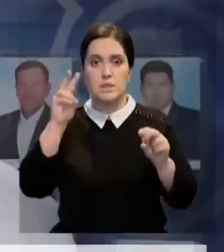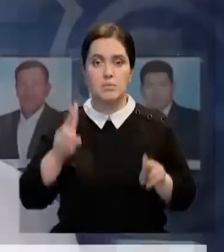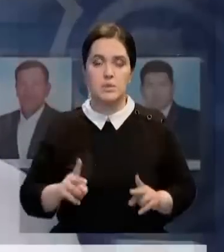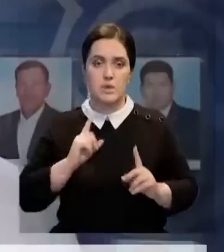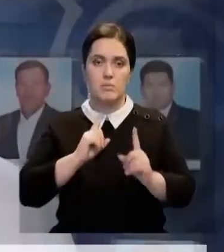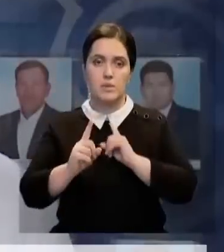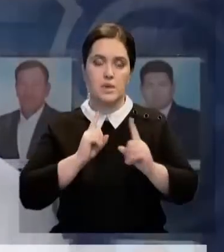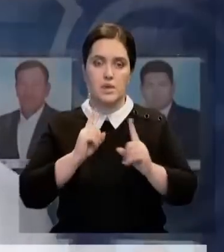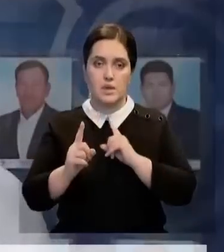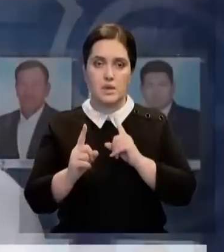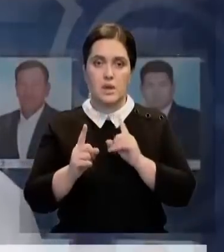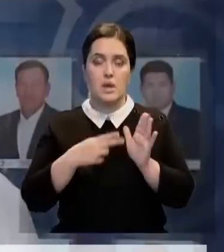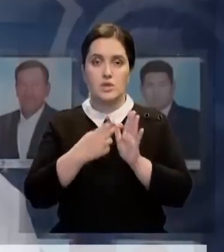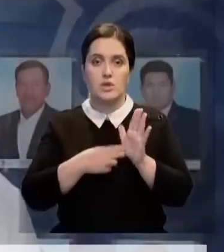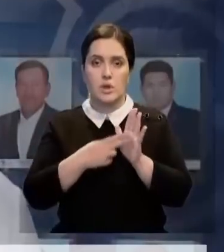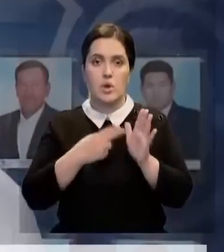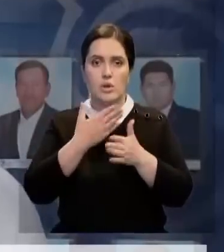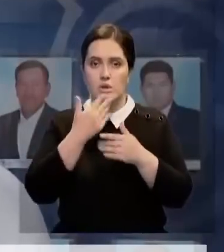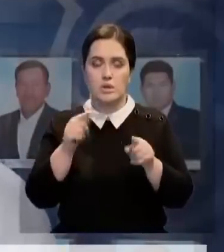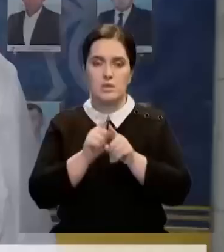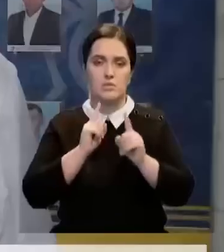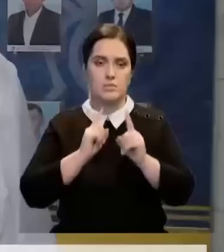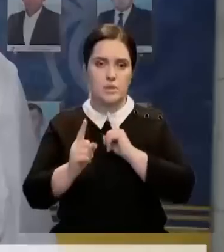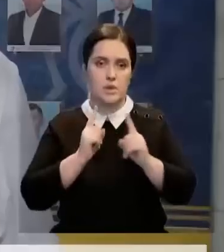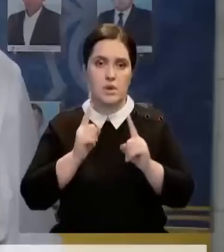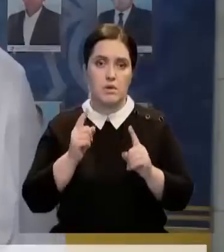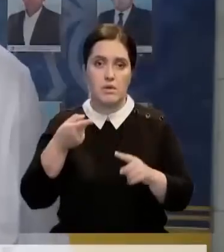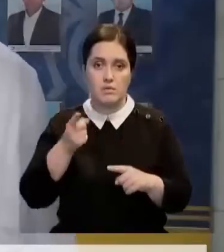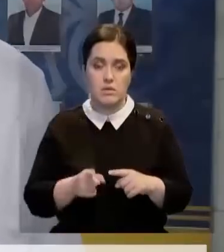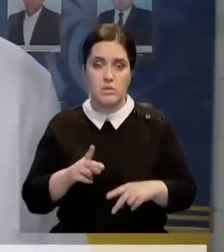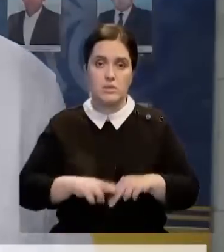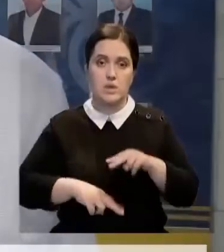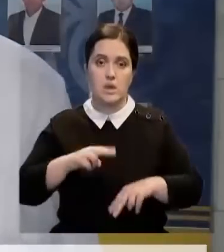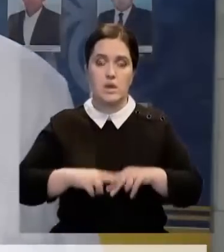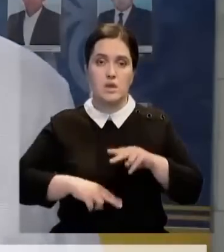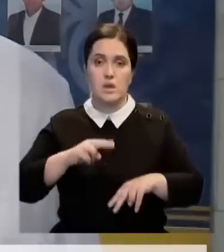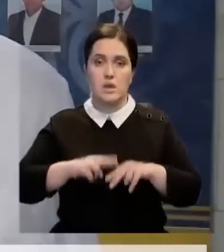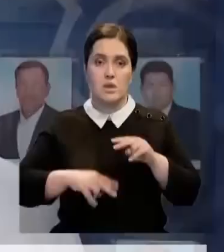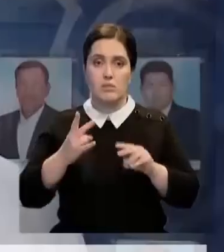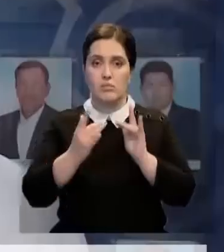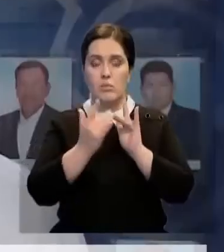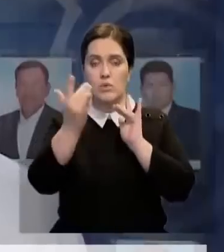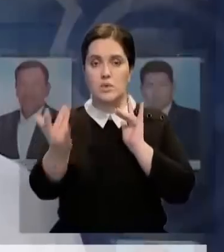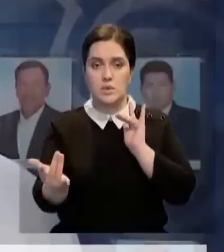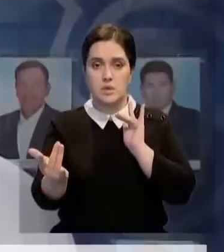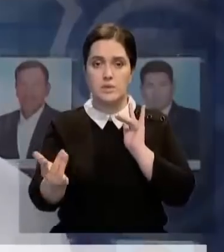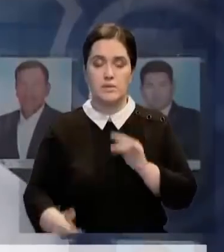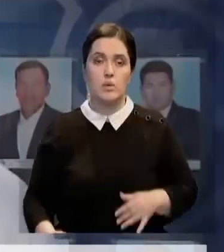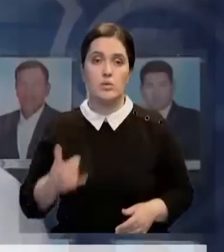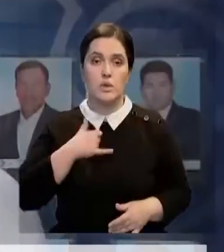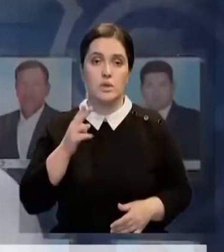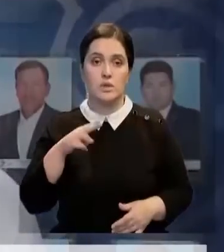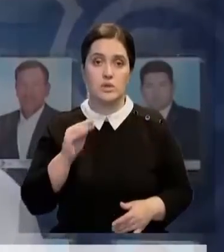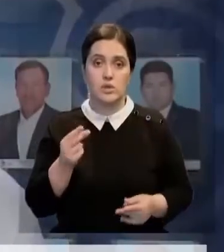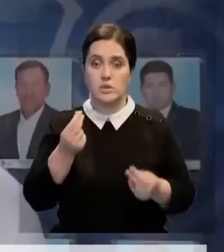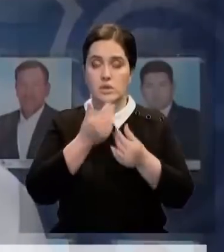пешеходный переход. Но на железной дороге нет понятия пешеходный переход. Единственный выход – строительство пешеходного моста. Но у нас даже для этого